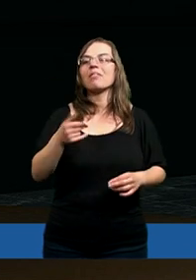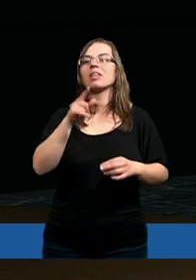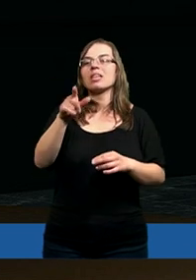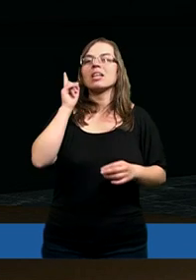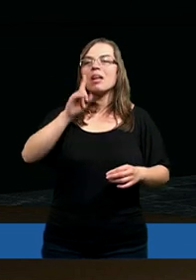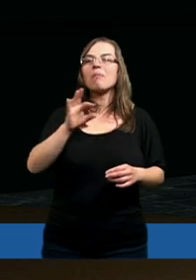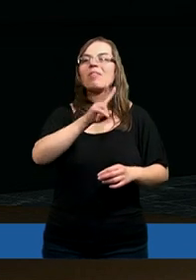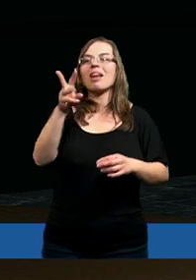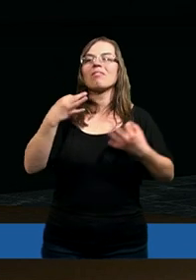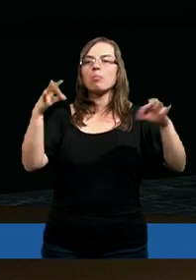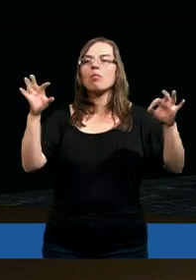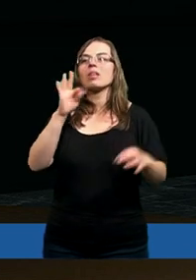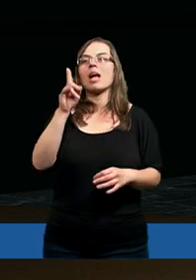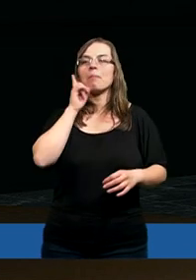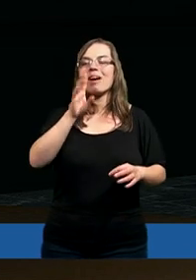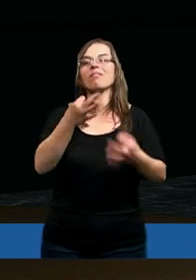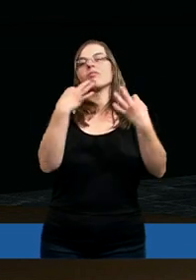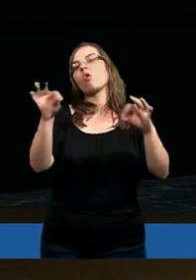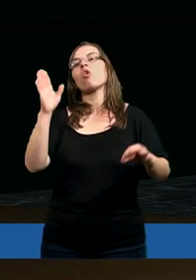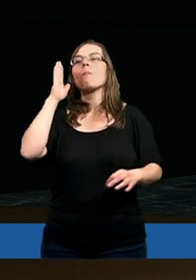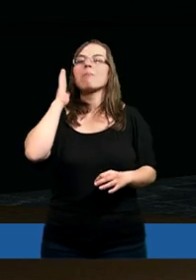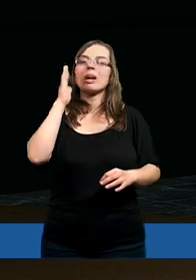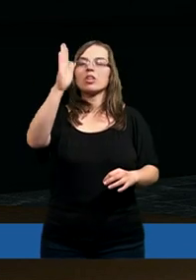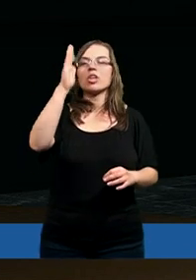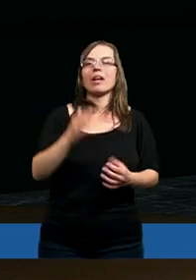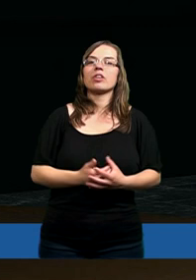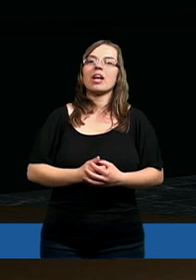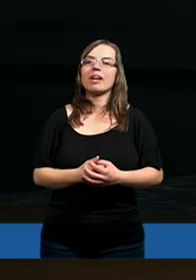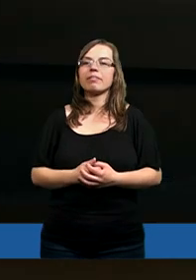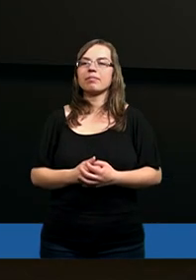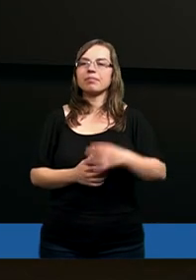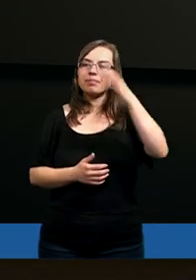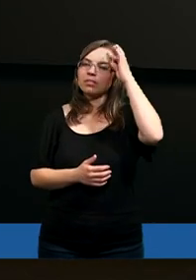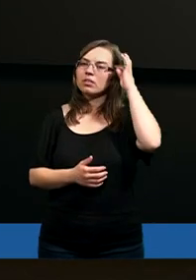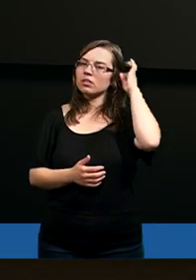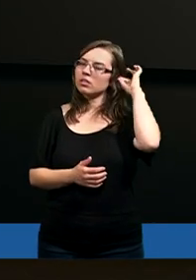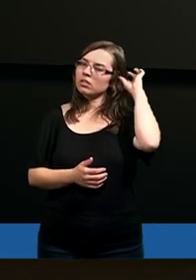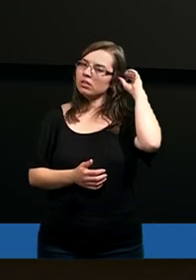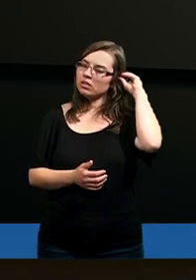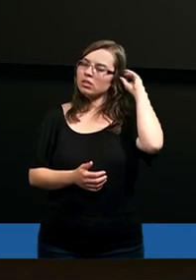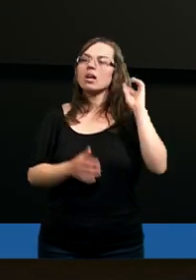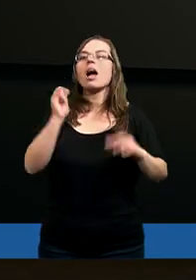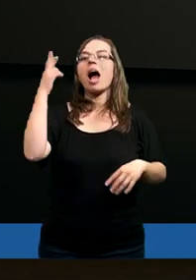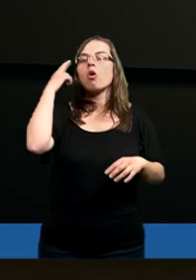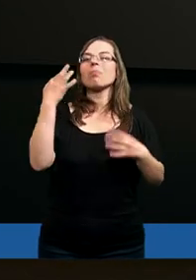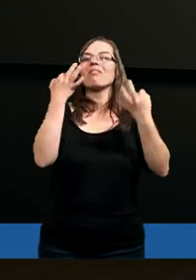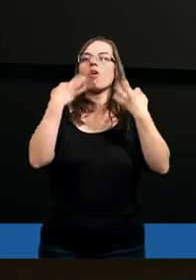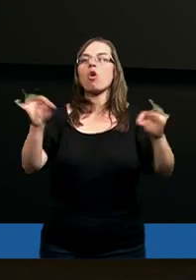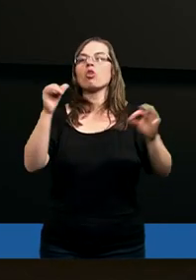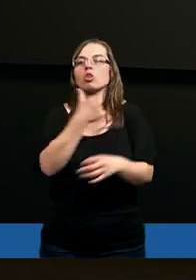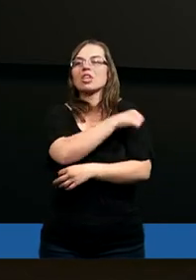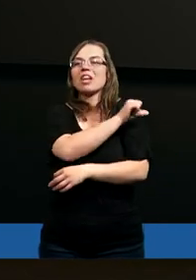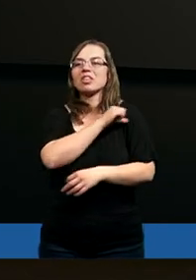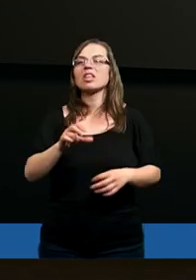Jeśli więc Syn was wyswobodzi, prawdziwie wolnymi będziecie. Jak rozumiemy wolność chrześcijańską?